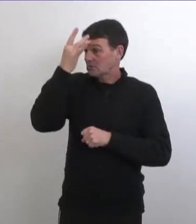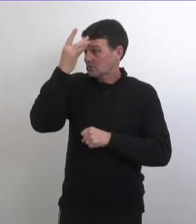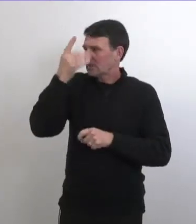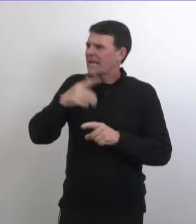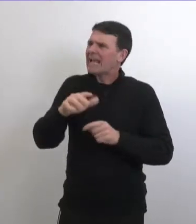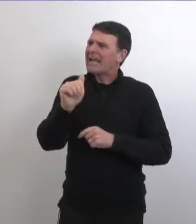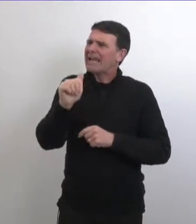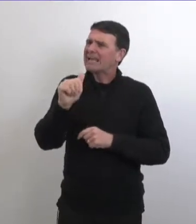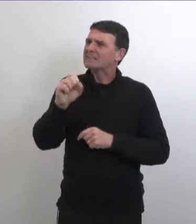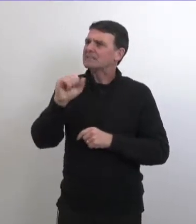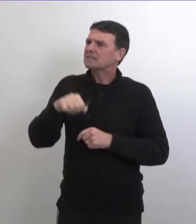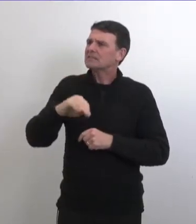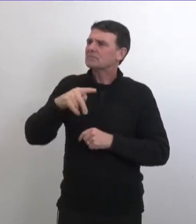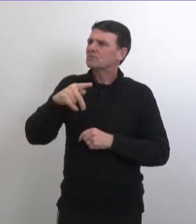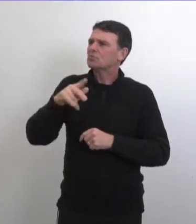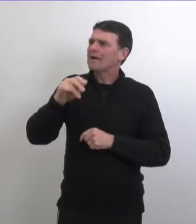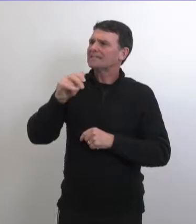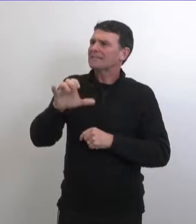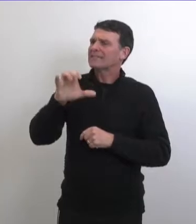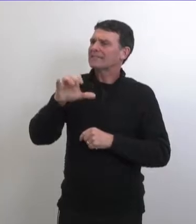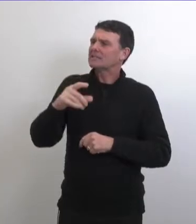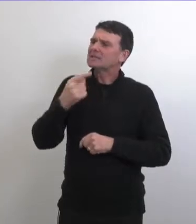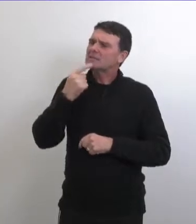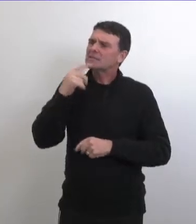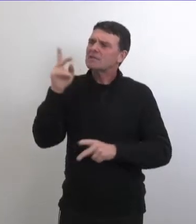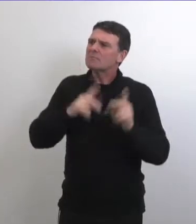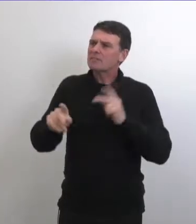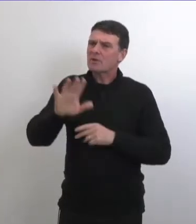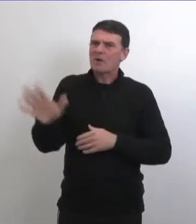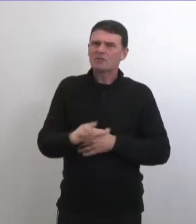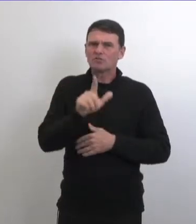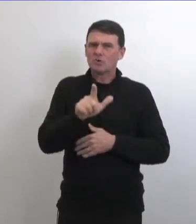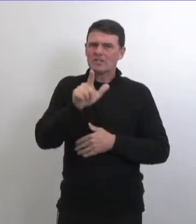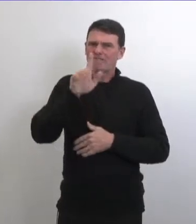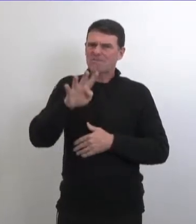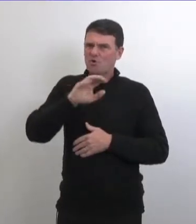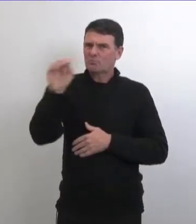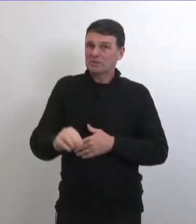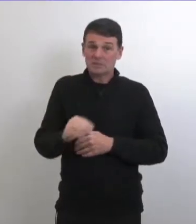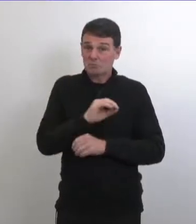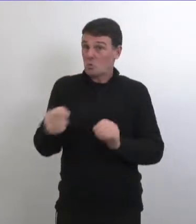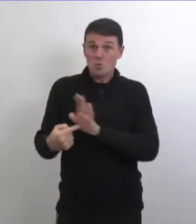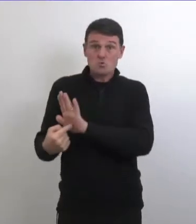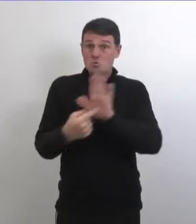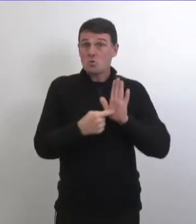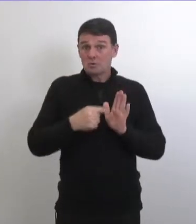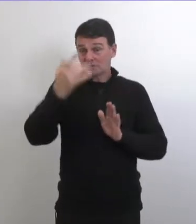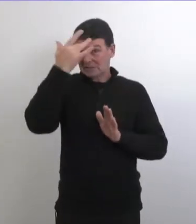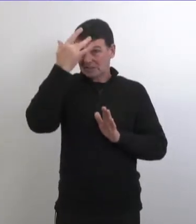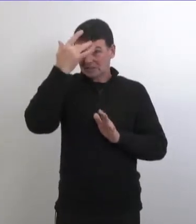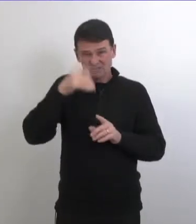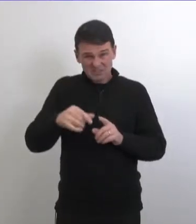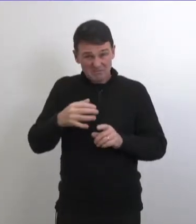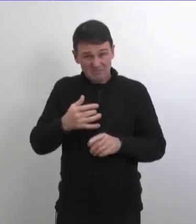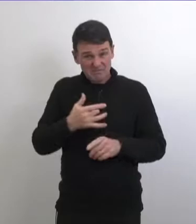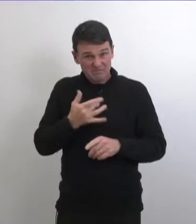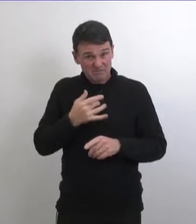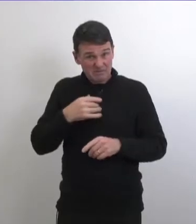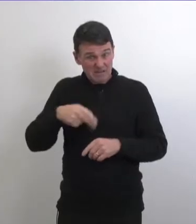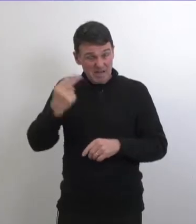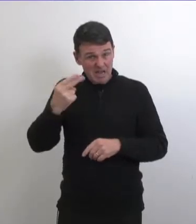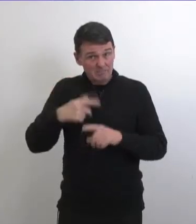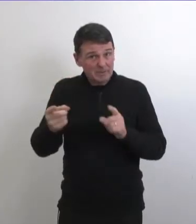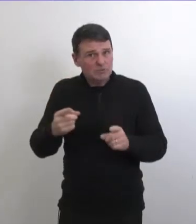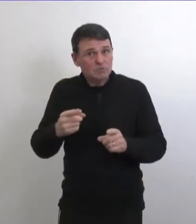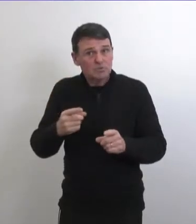sur les cas asymptomatiques alors les données de la province montre qu'à peu près 24% de nos cas